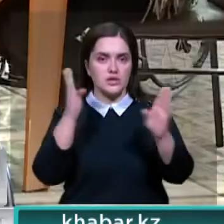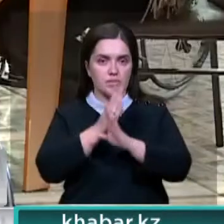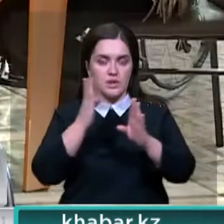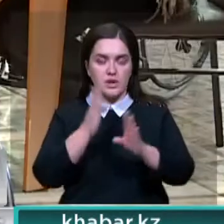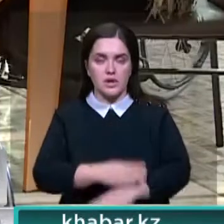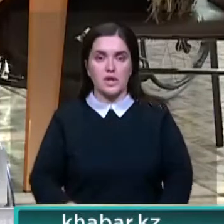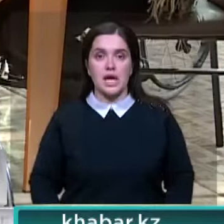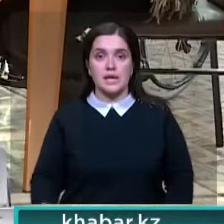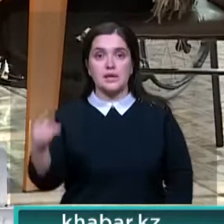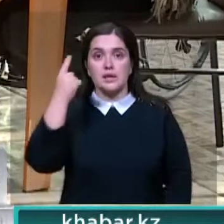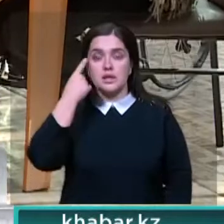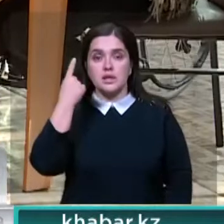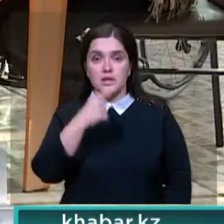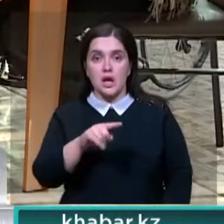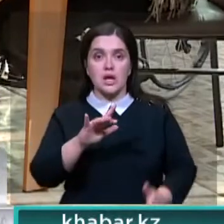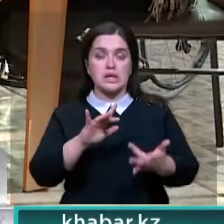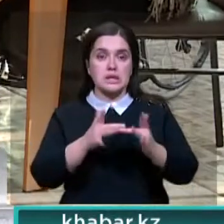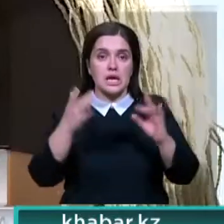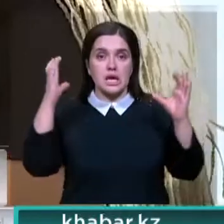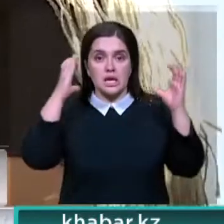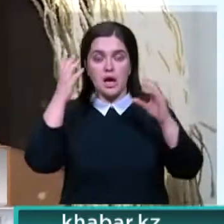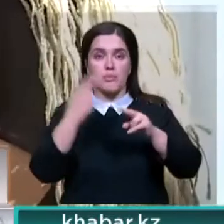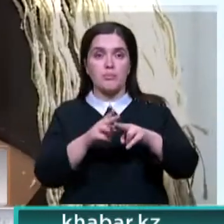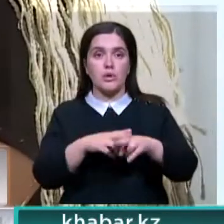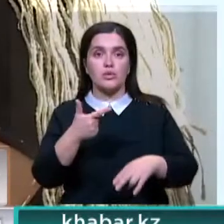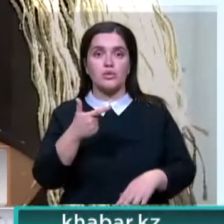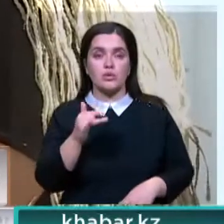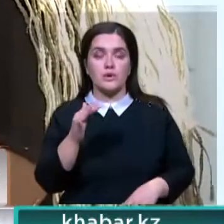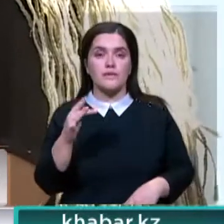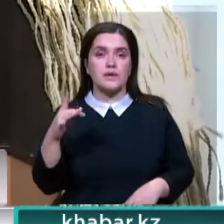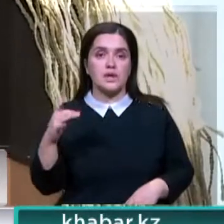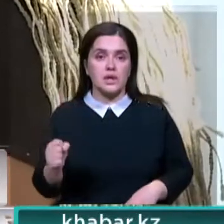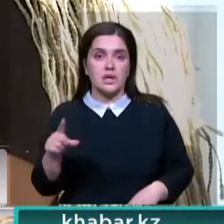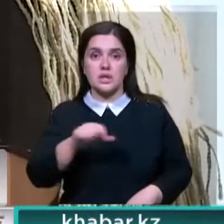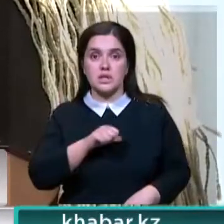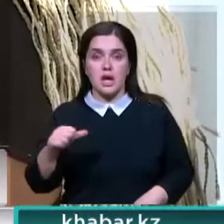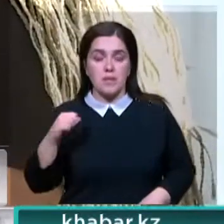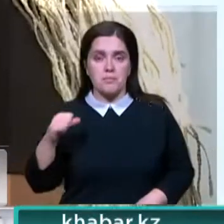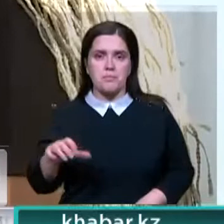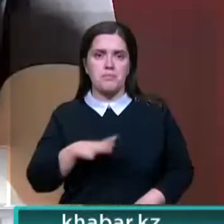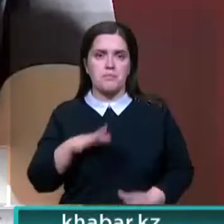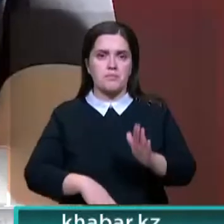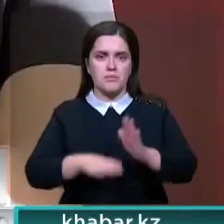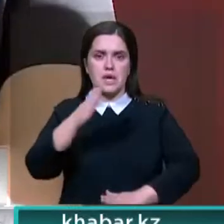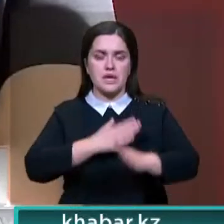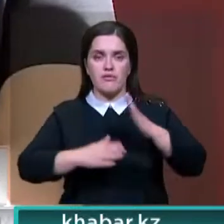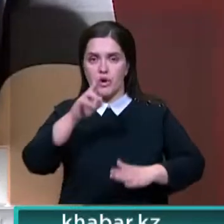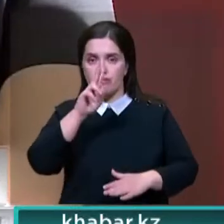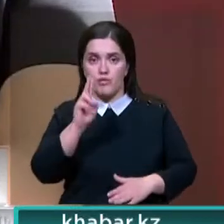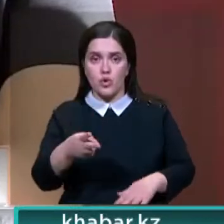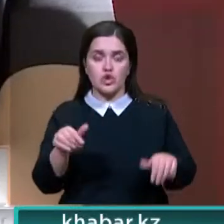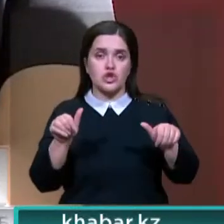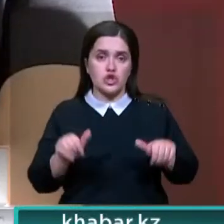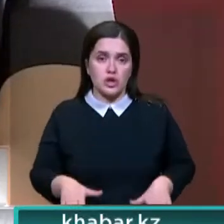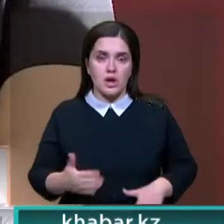Идея инклюзивного интернет-радио принадлежит общественнице Гульвере Таубалдиновой. Она и сама была с инвалидностью около двух лет. После решила,